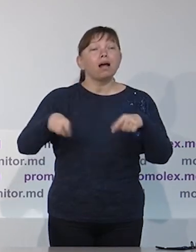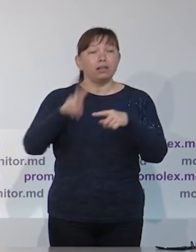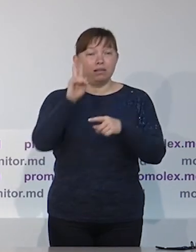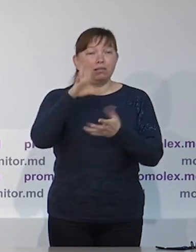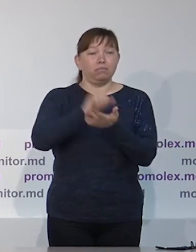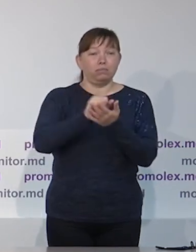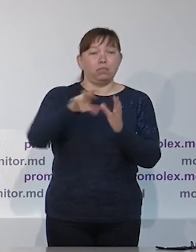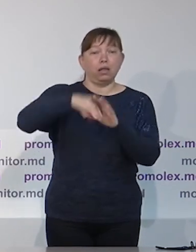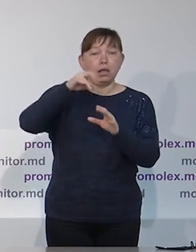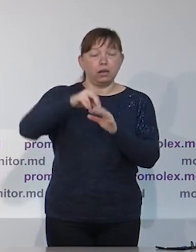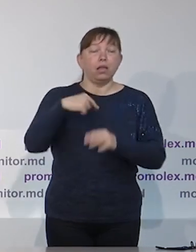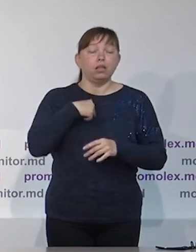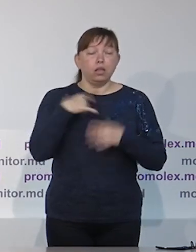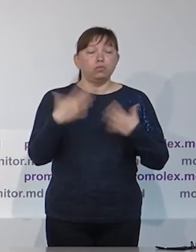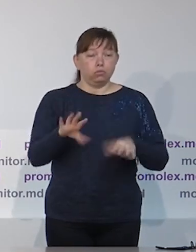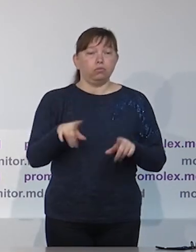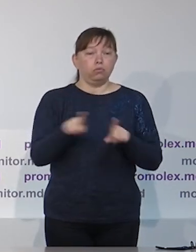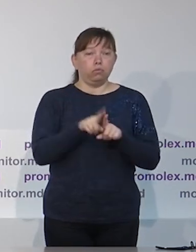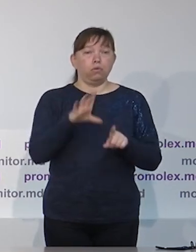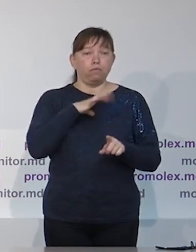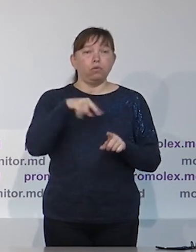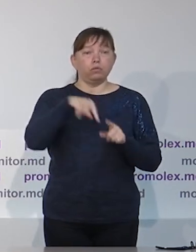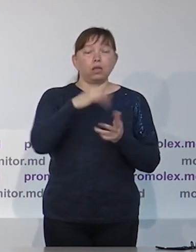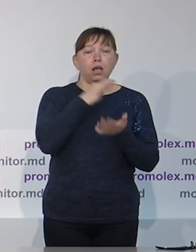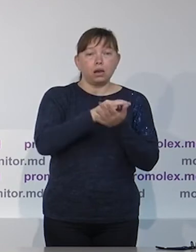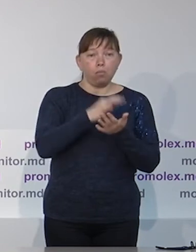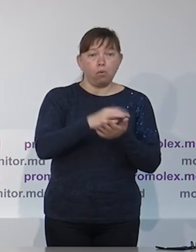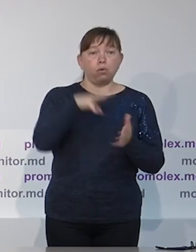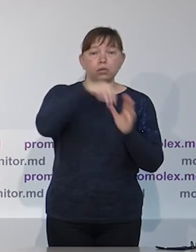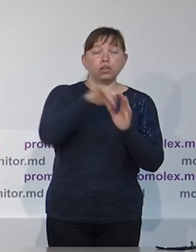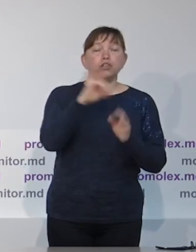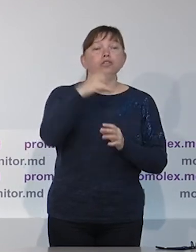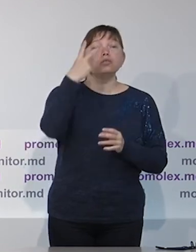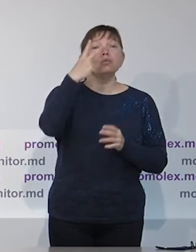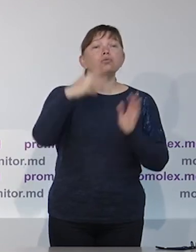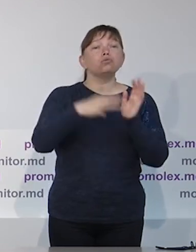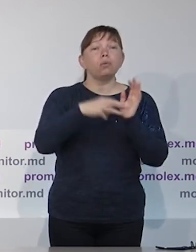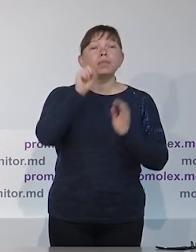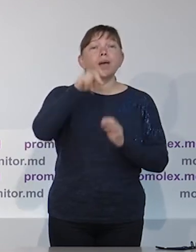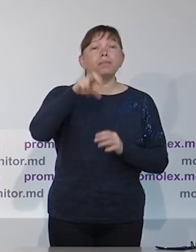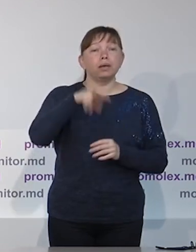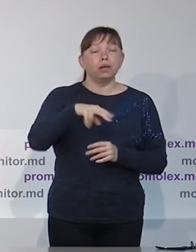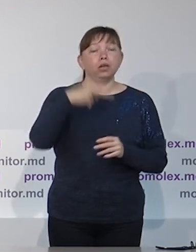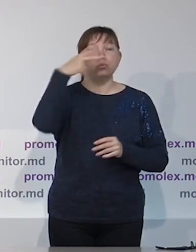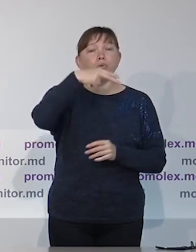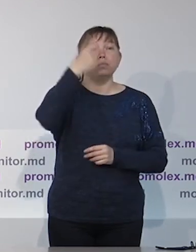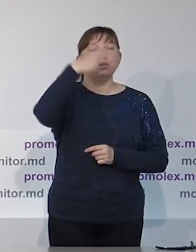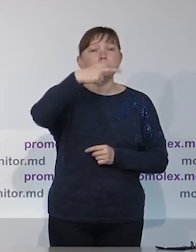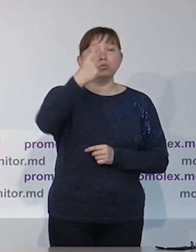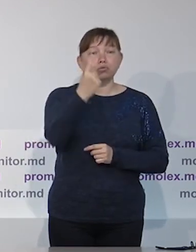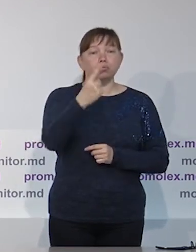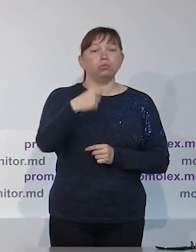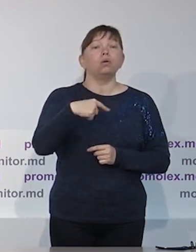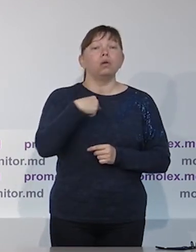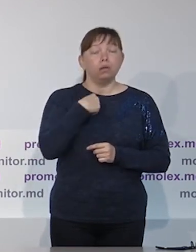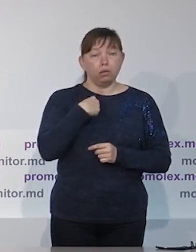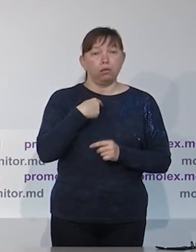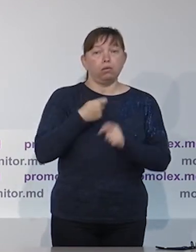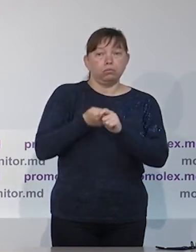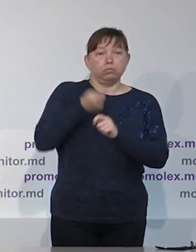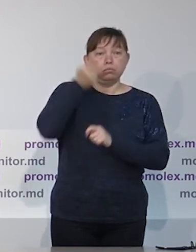предварительной регистрации избирателей. Говоря об избирательных органах, и в этом отчете мы отметили,